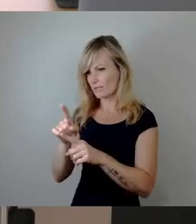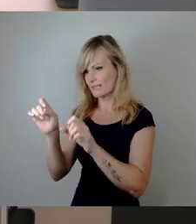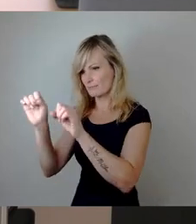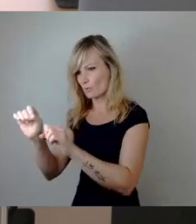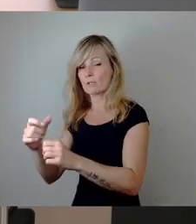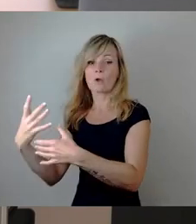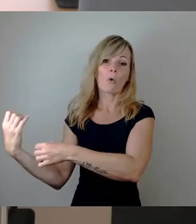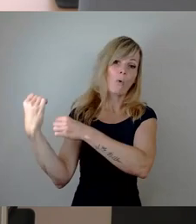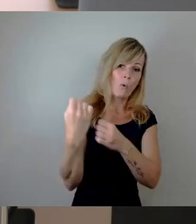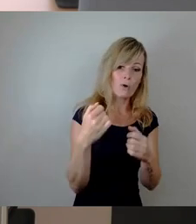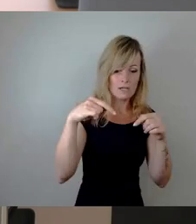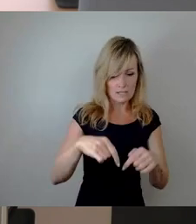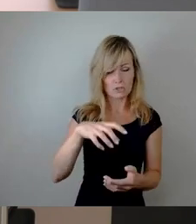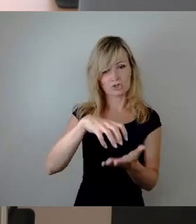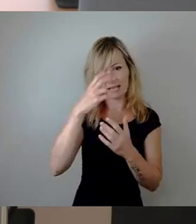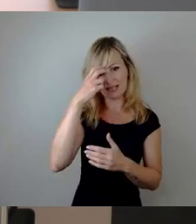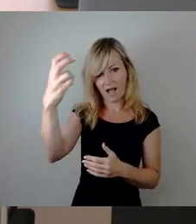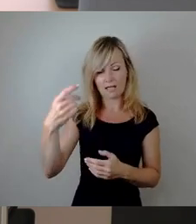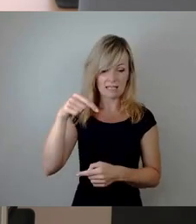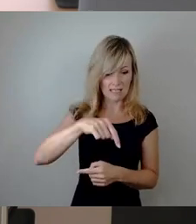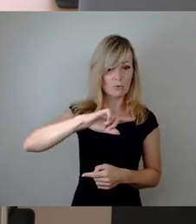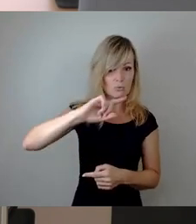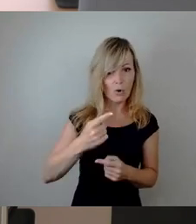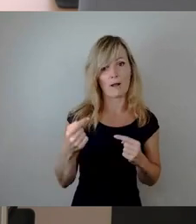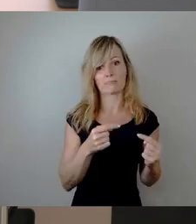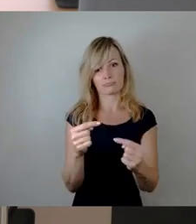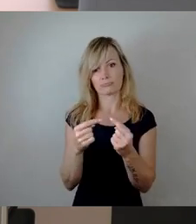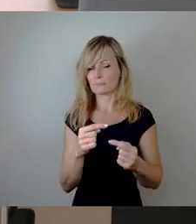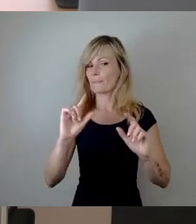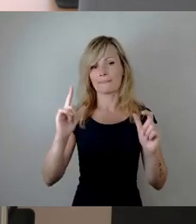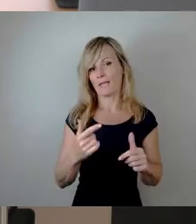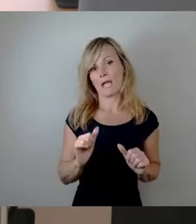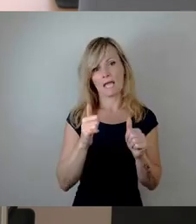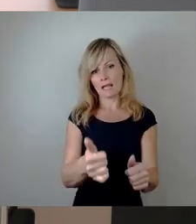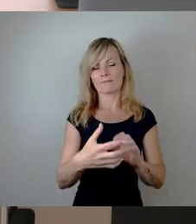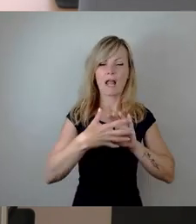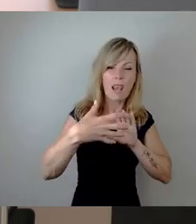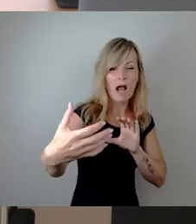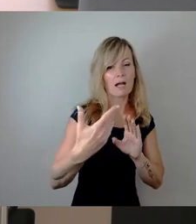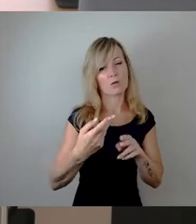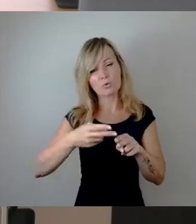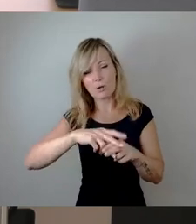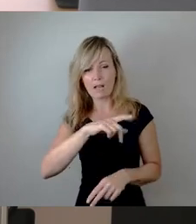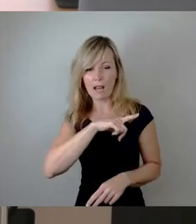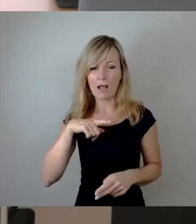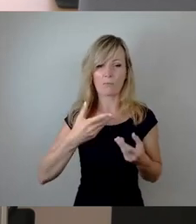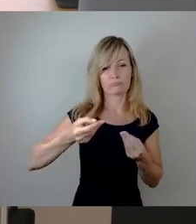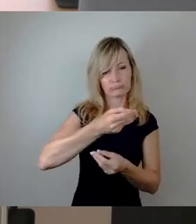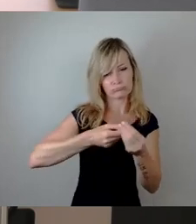gehoben. Damit ist niemandem geholfen. Es wird lange die Prozesse hinziehen. Und das Entscheidende ist,